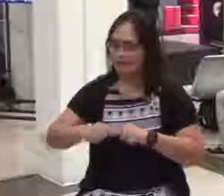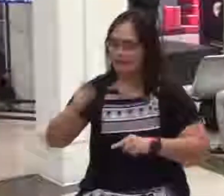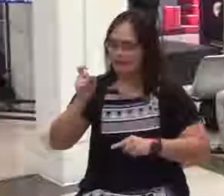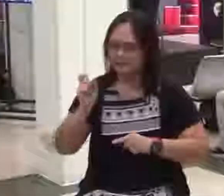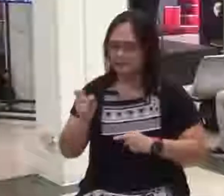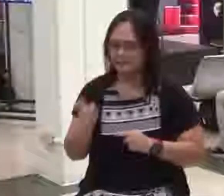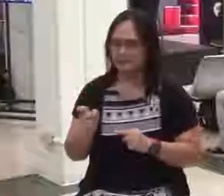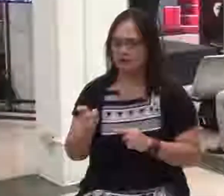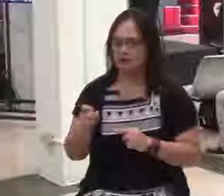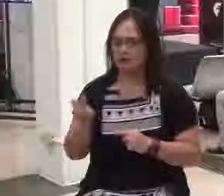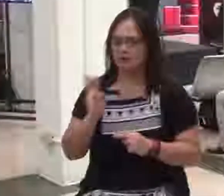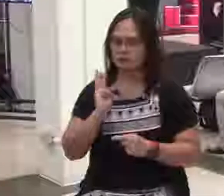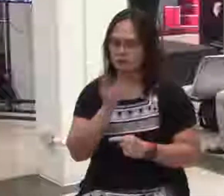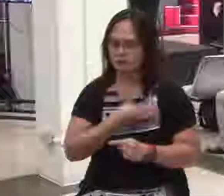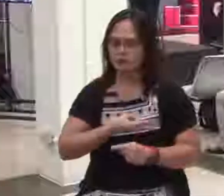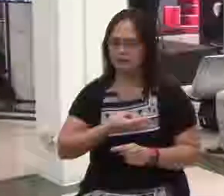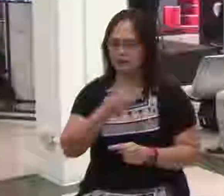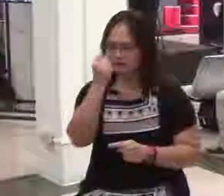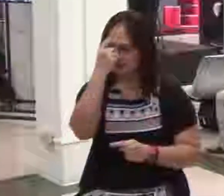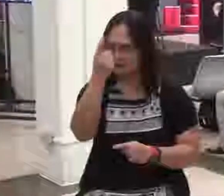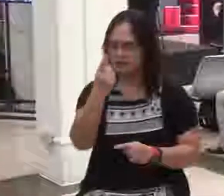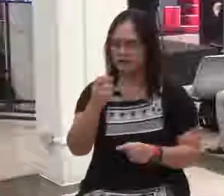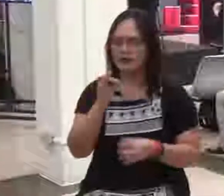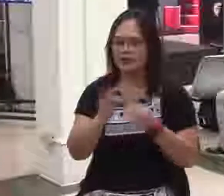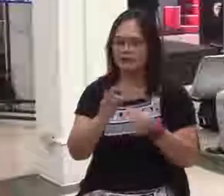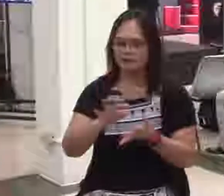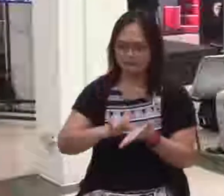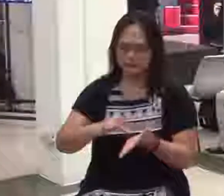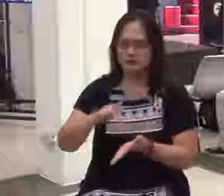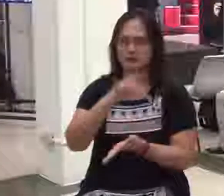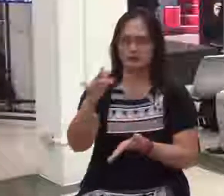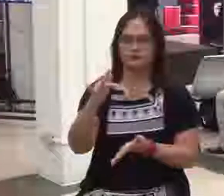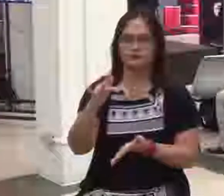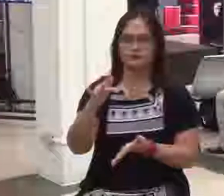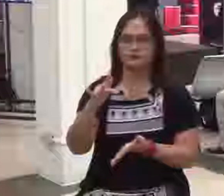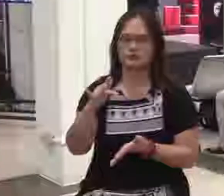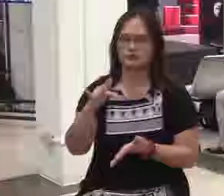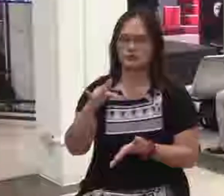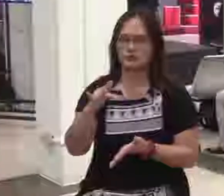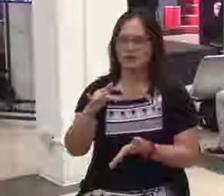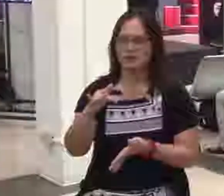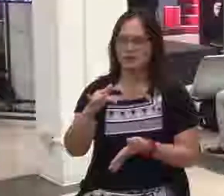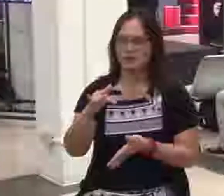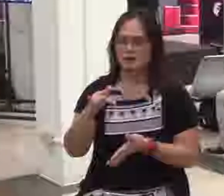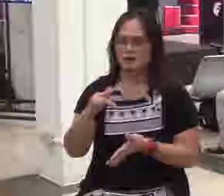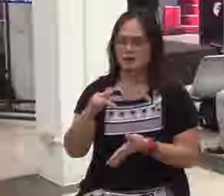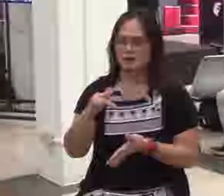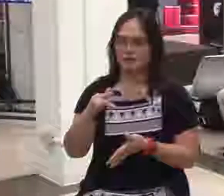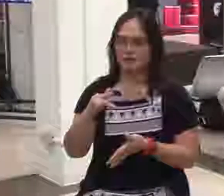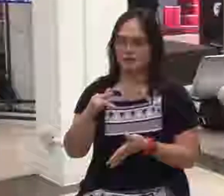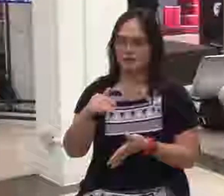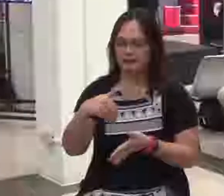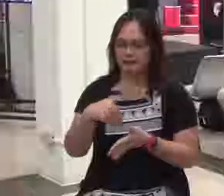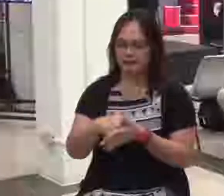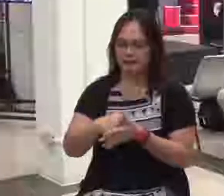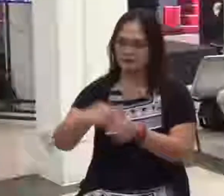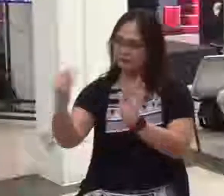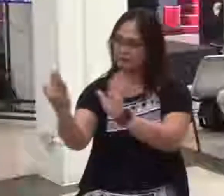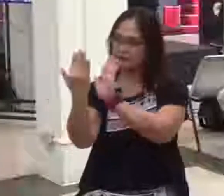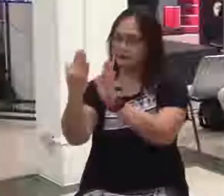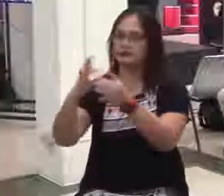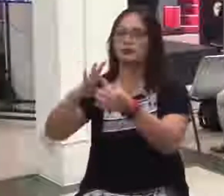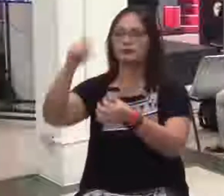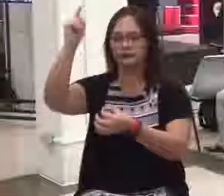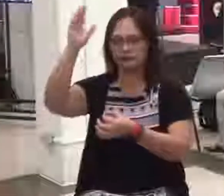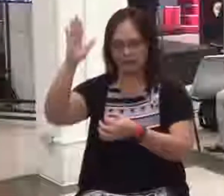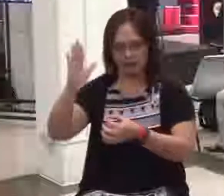Panginoon. Sa atin pong pagiging eklisya, sa ating pagiging church, tayo ay